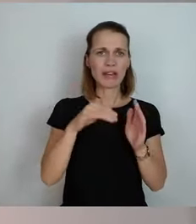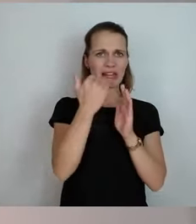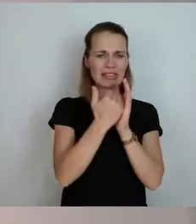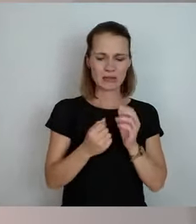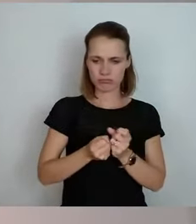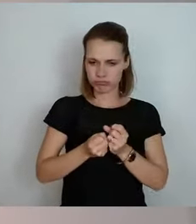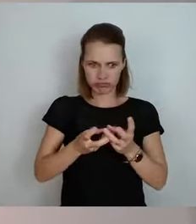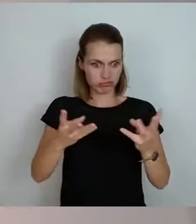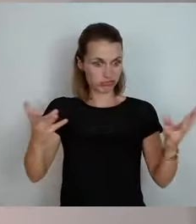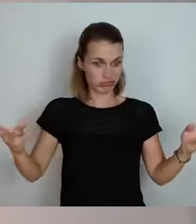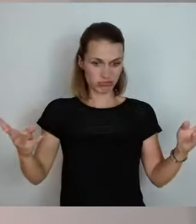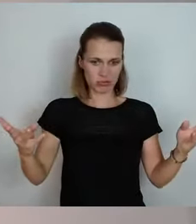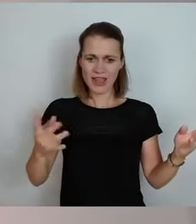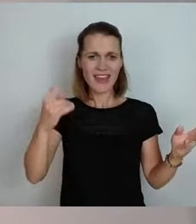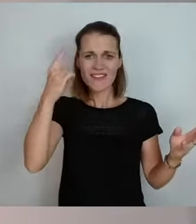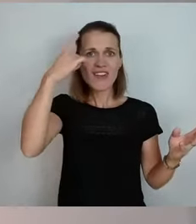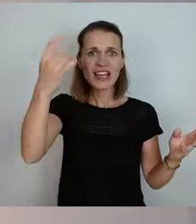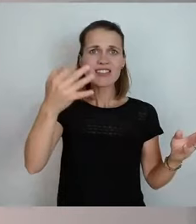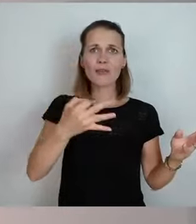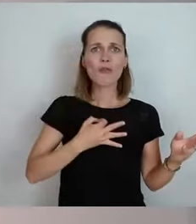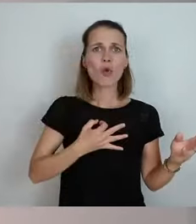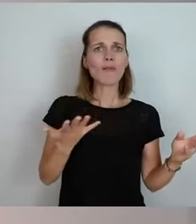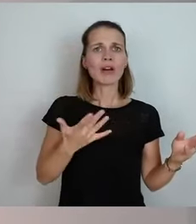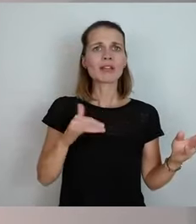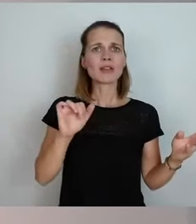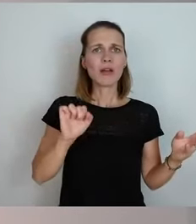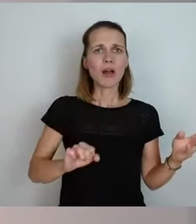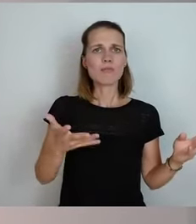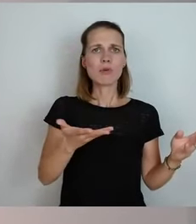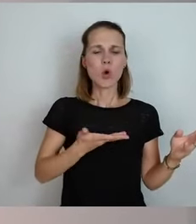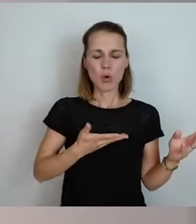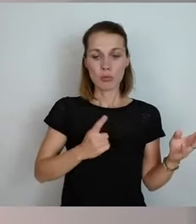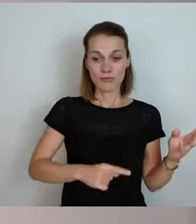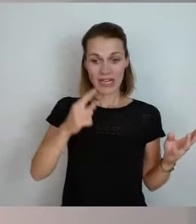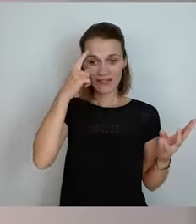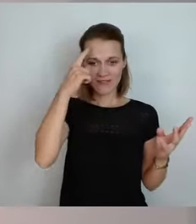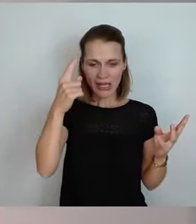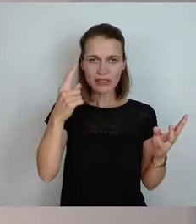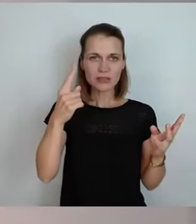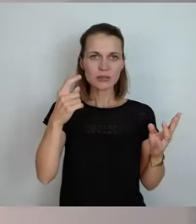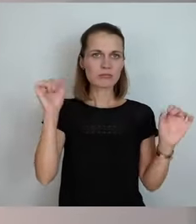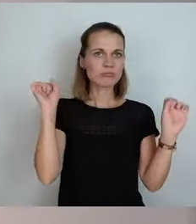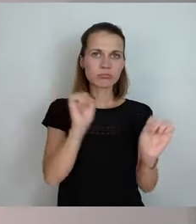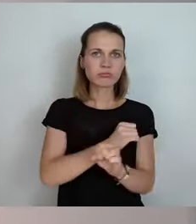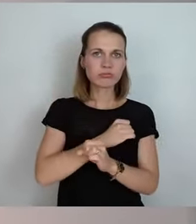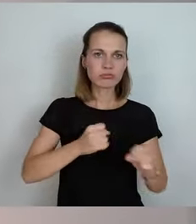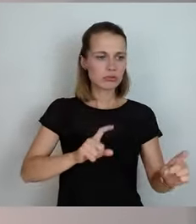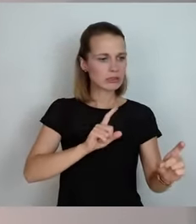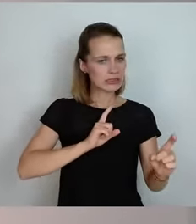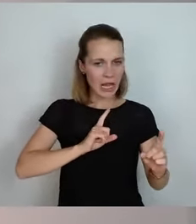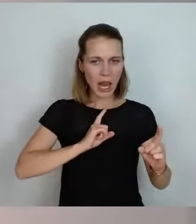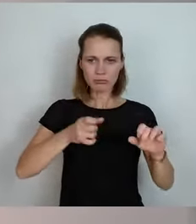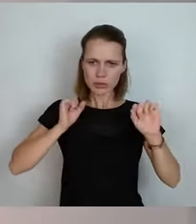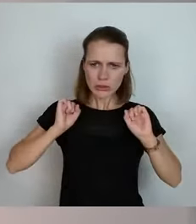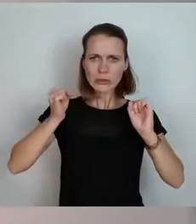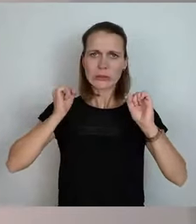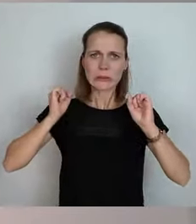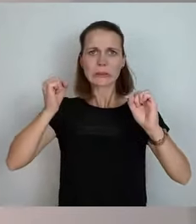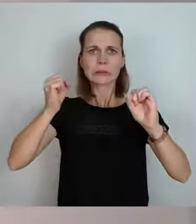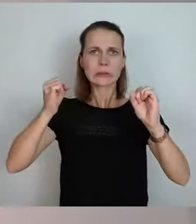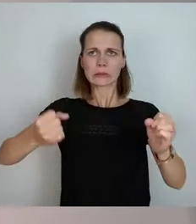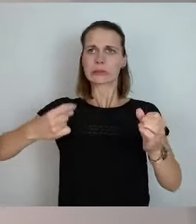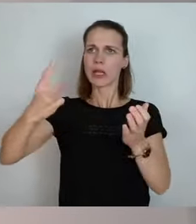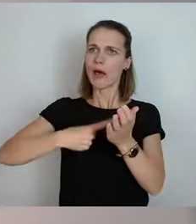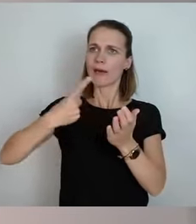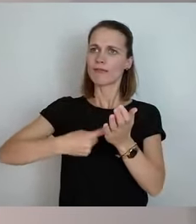eigentlich ihnen zu. Und wenn sie es wissen, dann ist es unmöglich, dass die das selber irgendwie auf der Reihe kriegen. Und ich habe